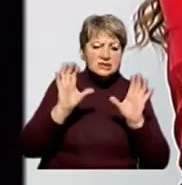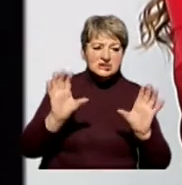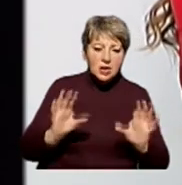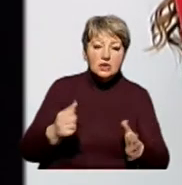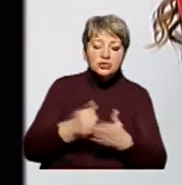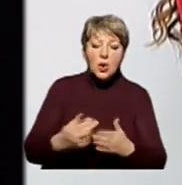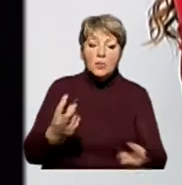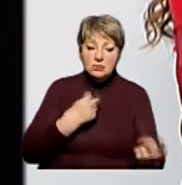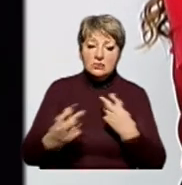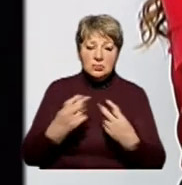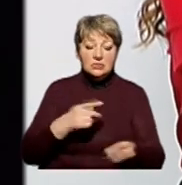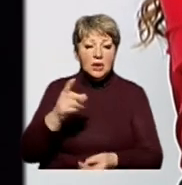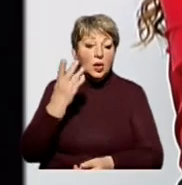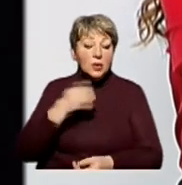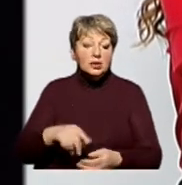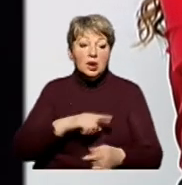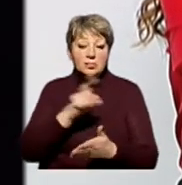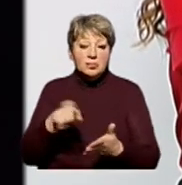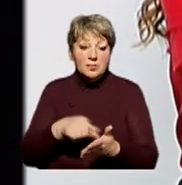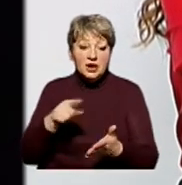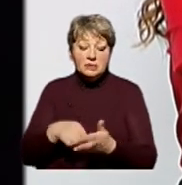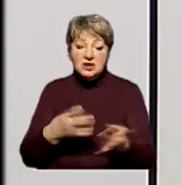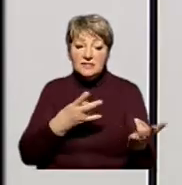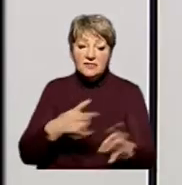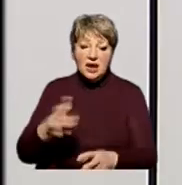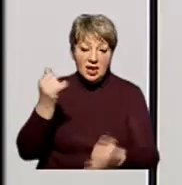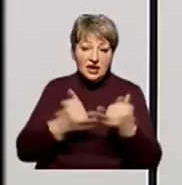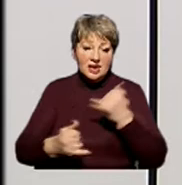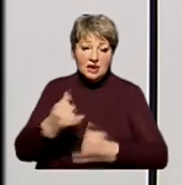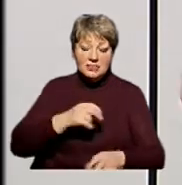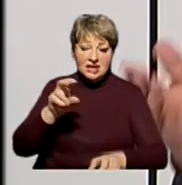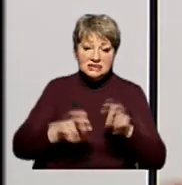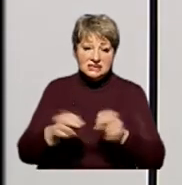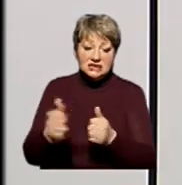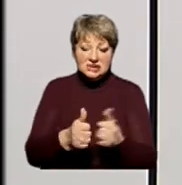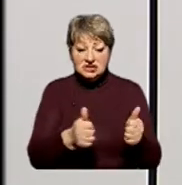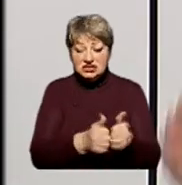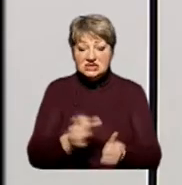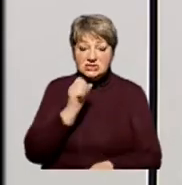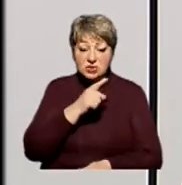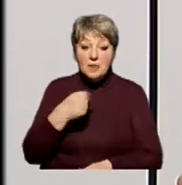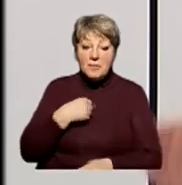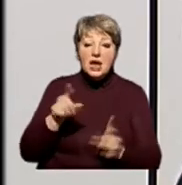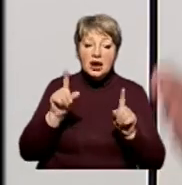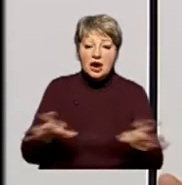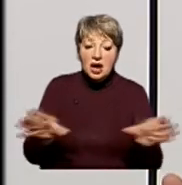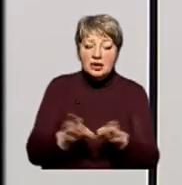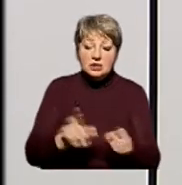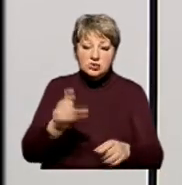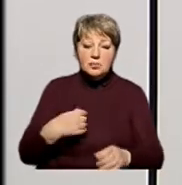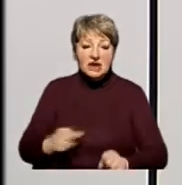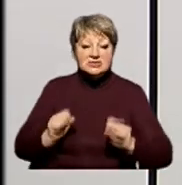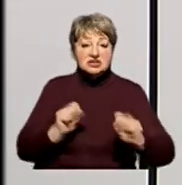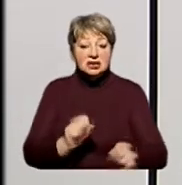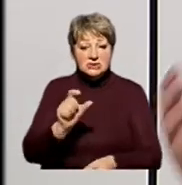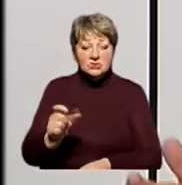приходять люди. Коли стоїть питання будівництва шкідливого хімічного заводу недалеко від Золотоноші в селі Подільському, ми разом з людьми і ми захищаємо